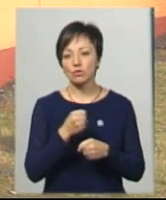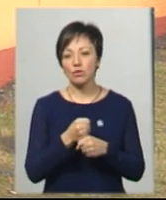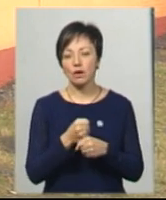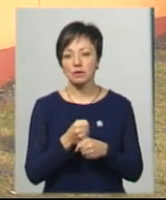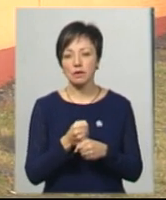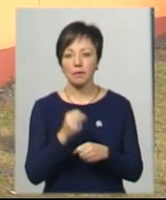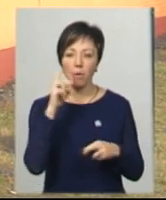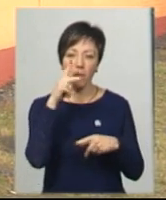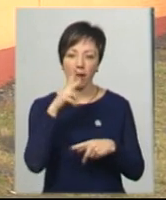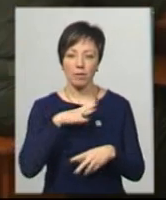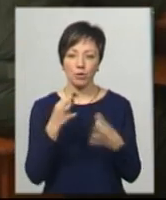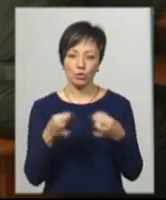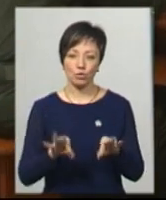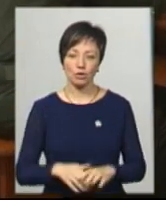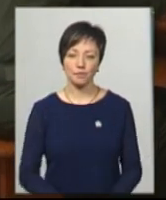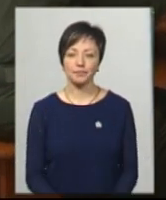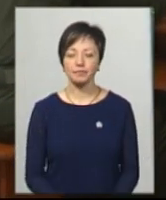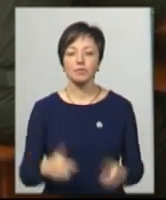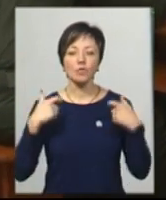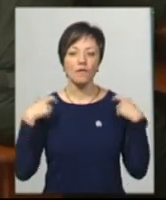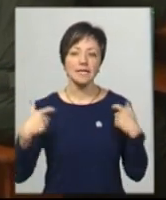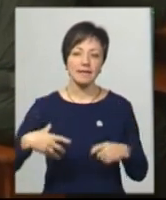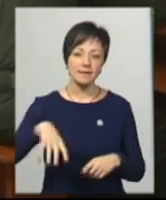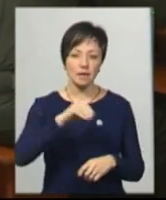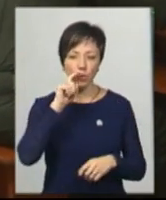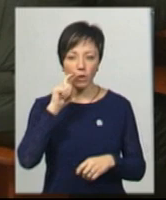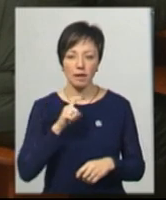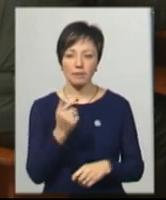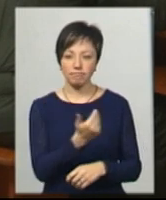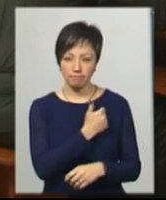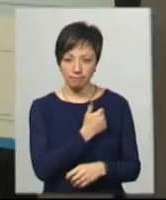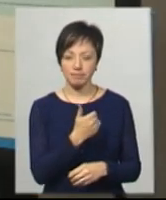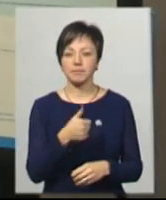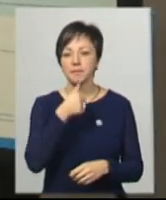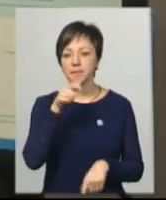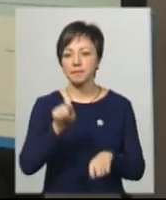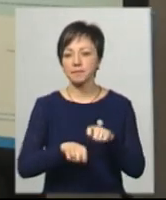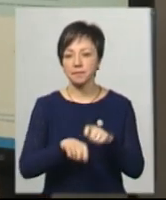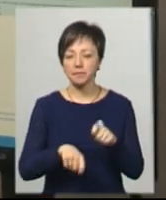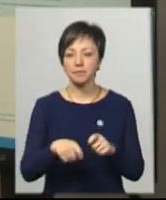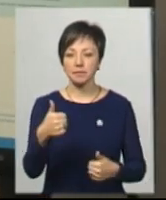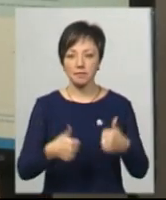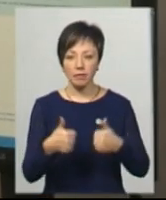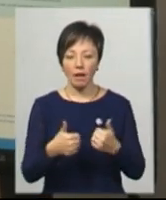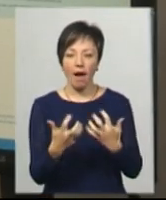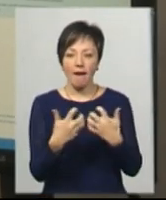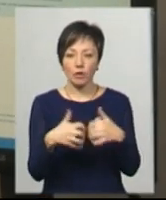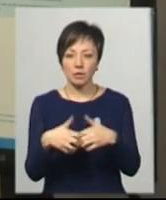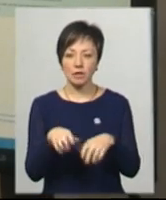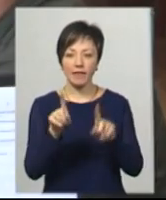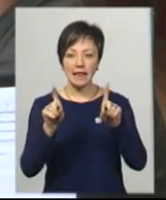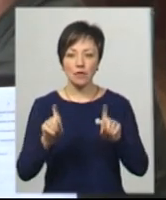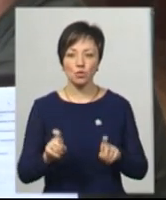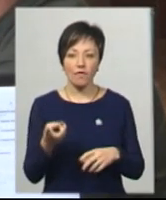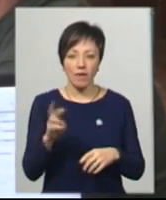помилками, які були допущені. Офіцери зі всієї України, які виявили бажання пройти випробування, складають автоматизоване тестування з